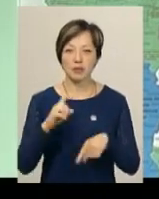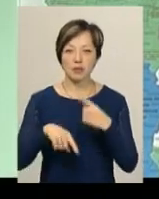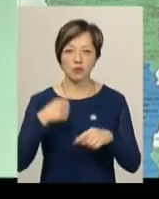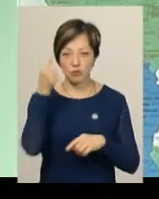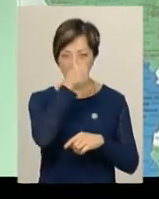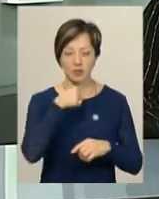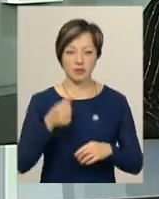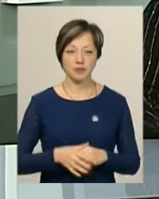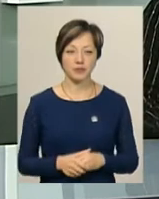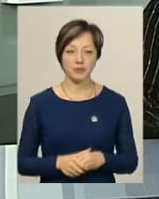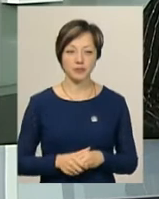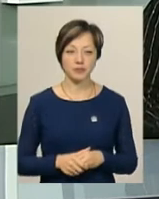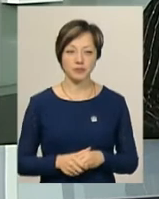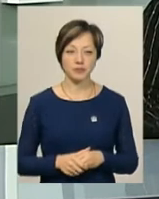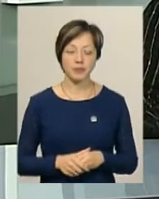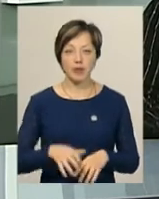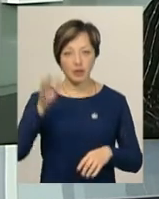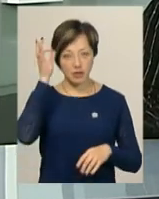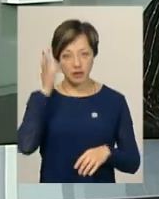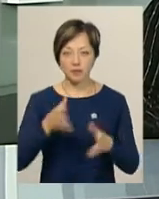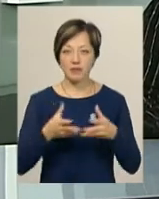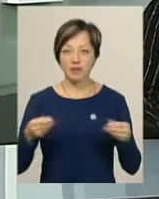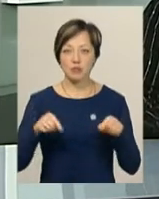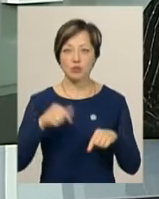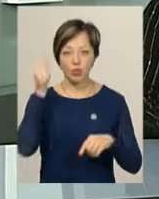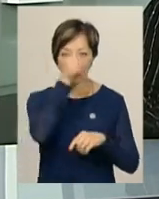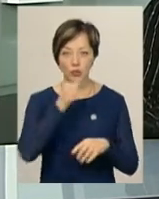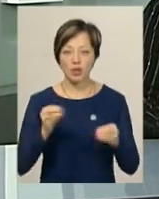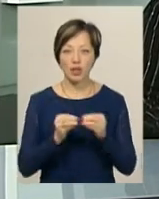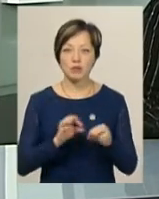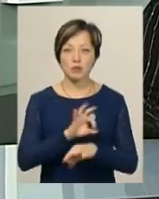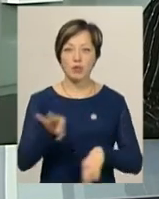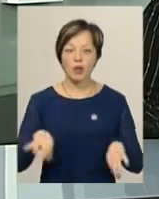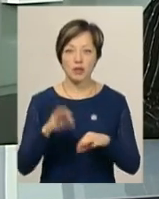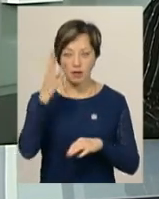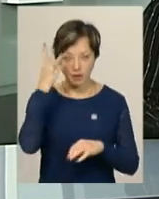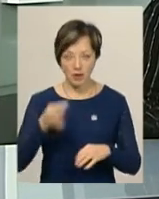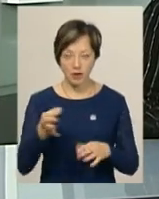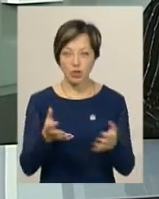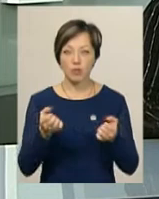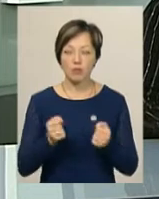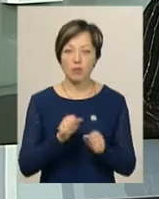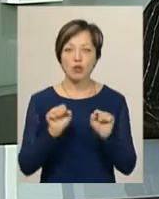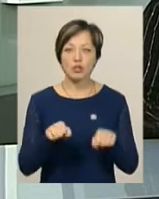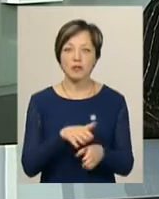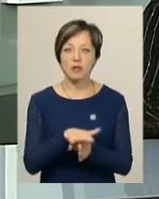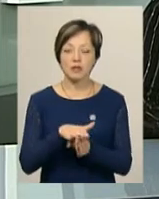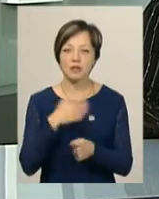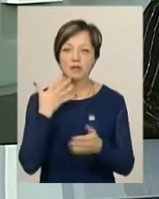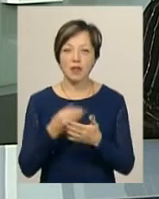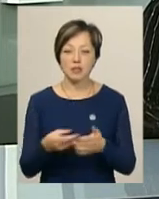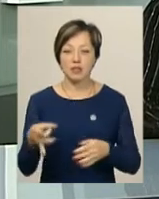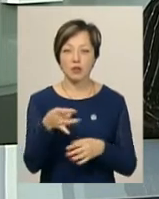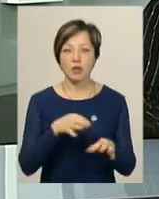рік. Нагадаємо, навесні цього року 10 проєктів з Хмельниччини отримали можливість реалізації власних